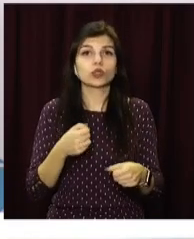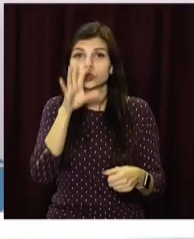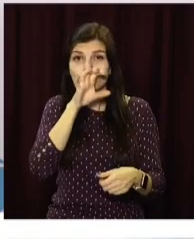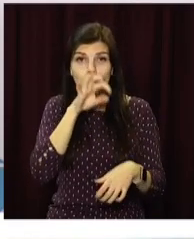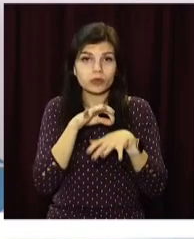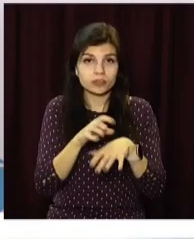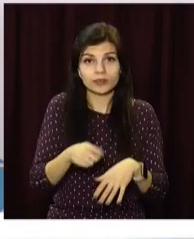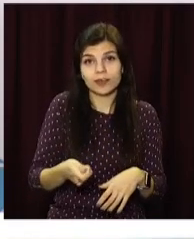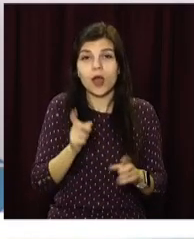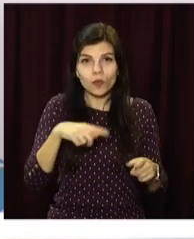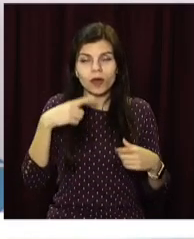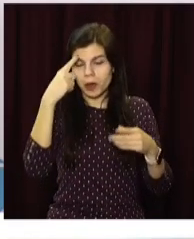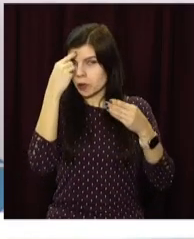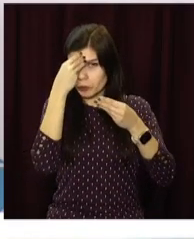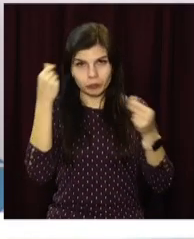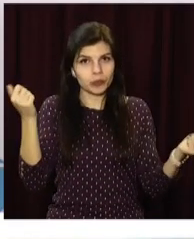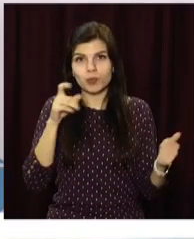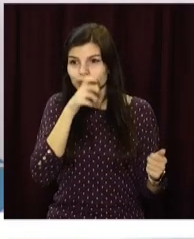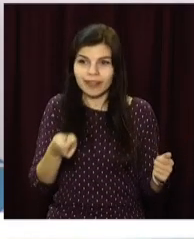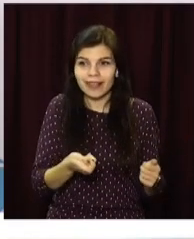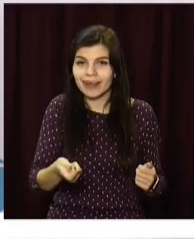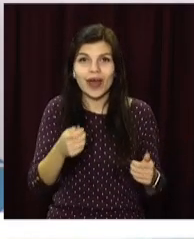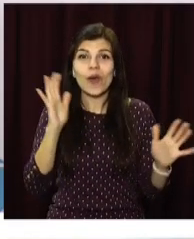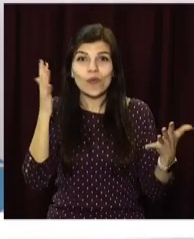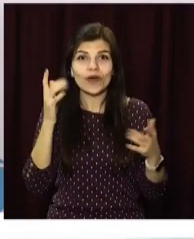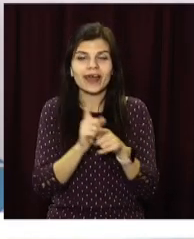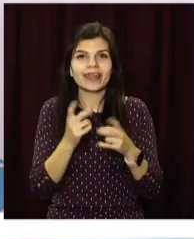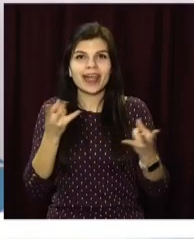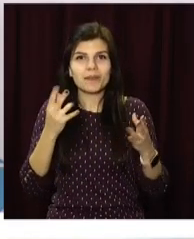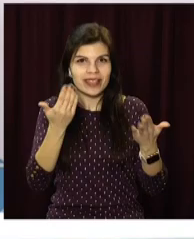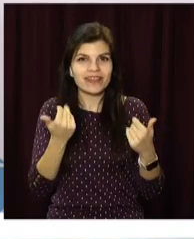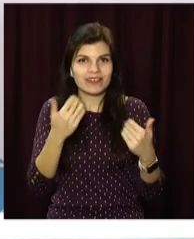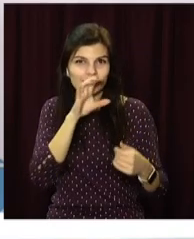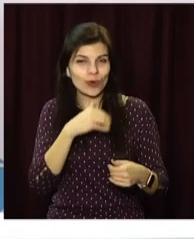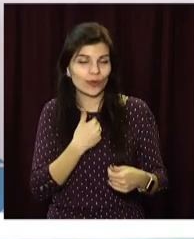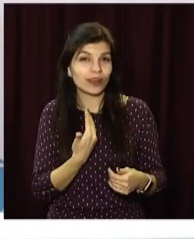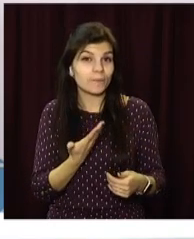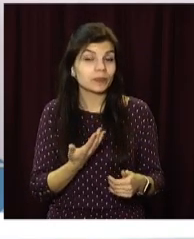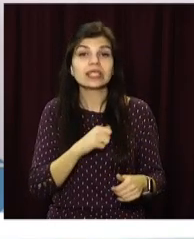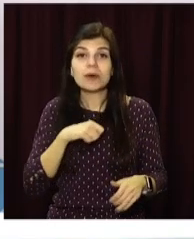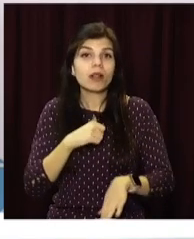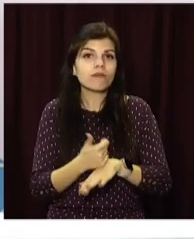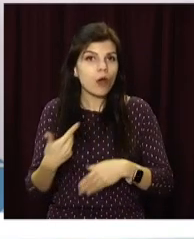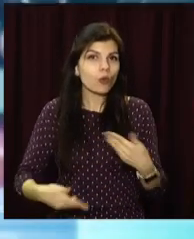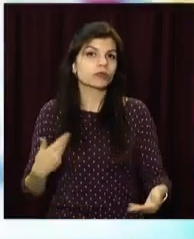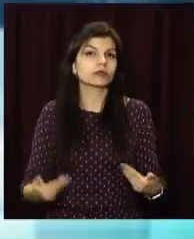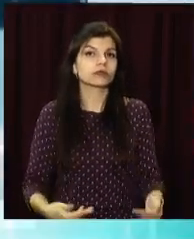собаку, тогда уже появится необходимость этих длительных прогулок. То есть самое главное – это ходить.